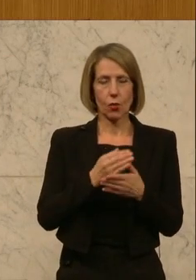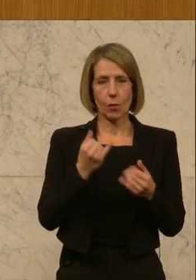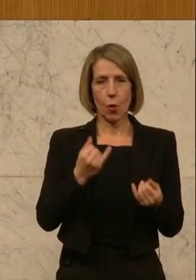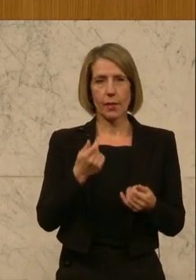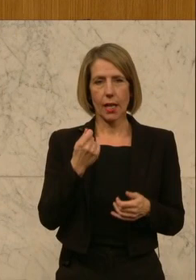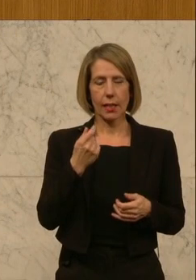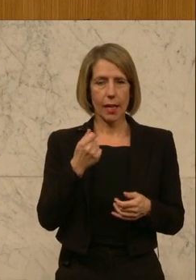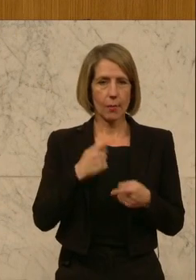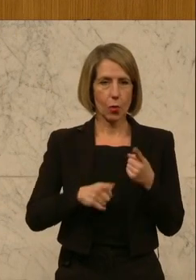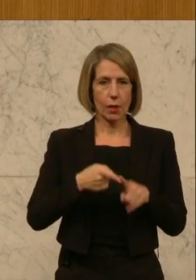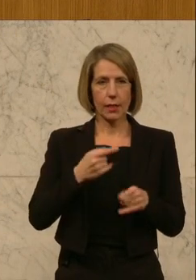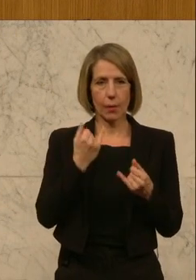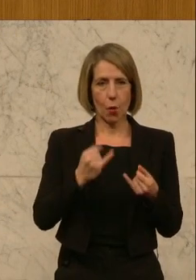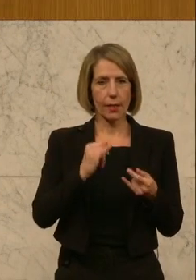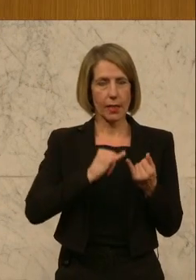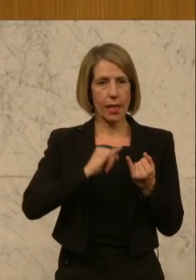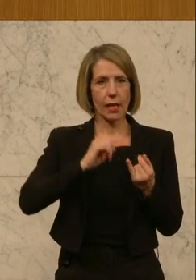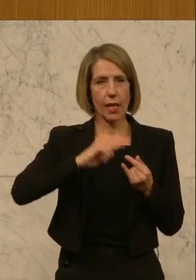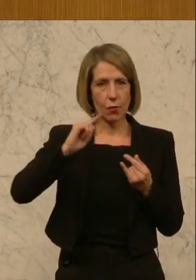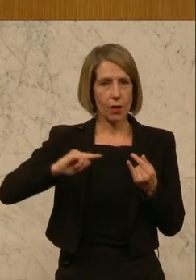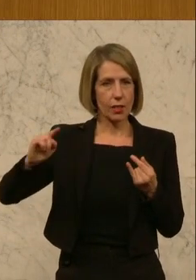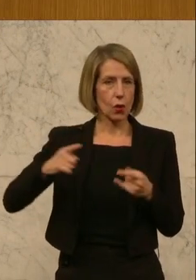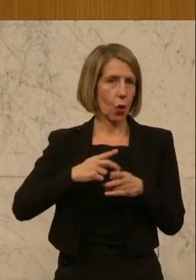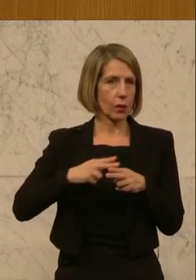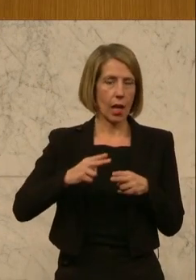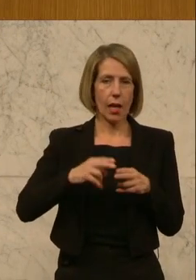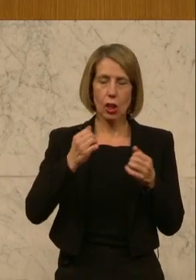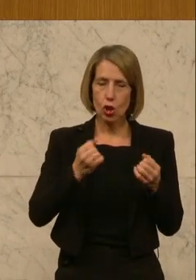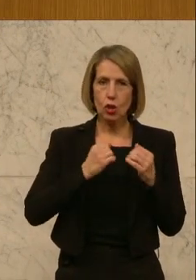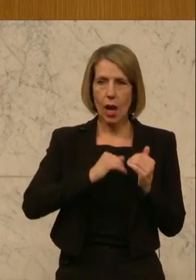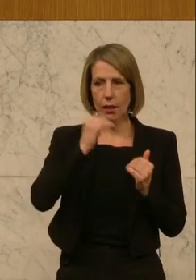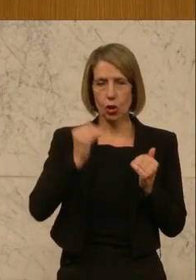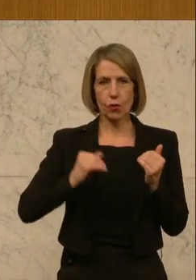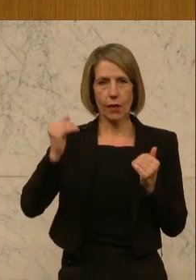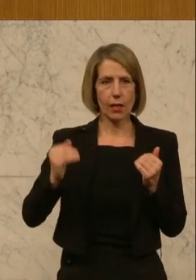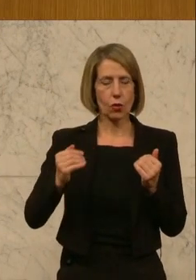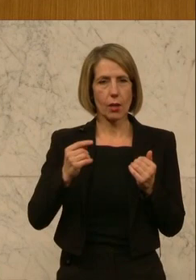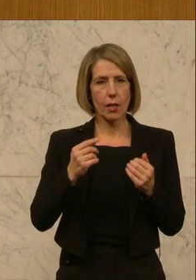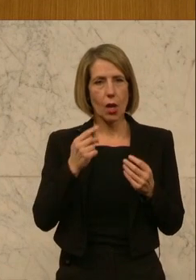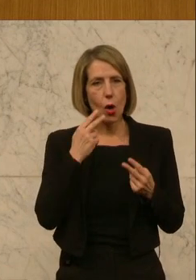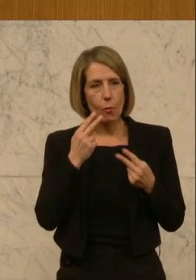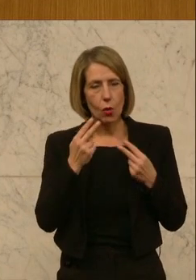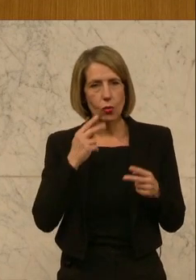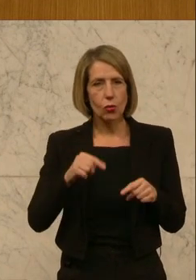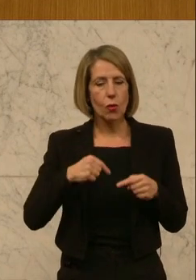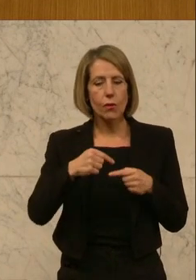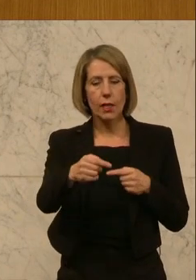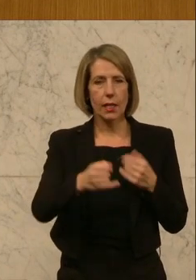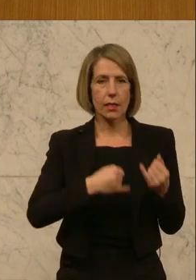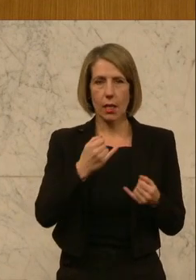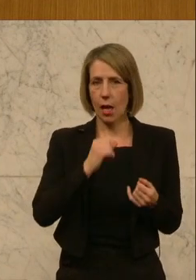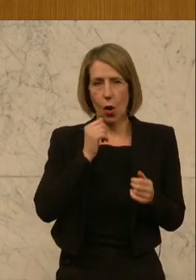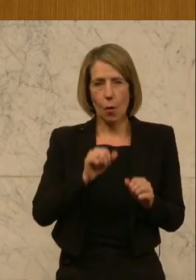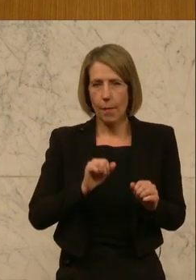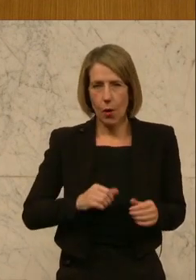Inflationsraten, die wir momentan haben und den starken Schwankungen, die eine Prognose für die nächsten Jahre nahezu unmöglich machen. Und wie